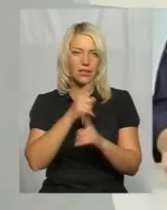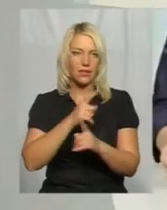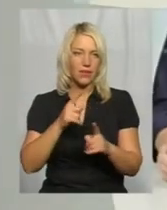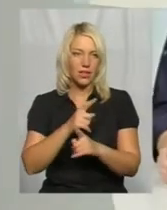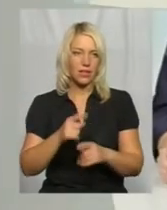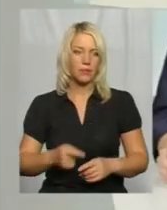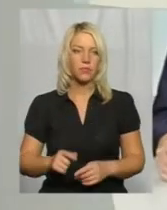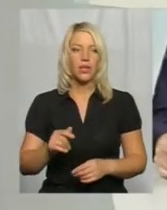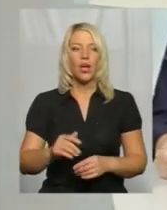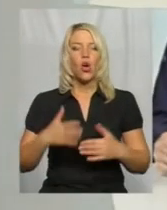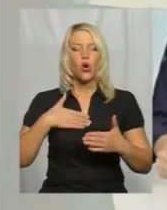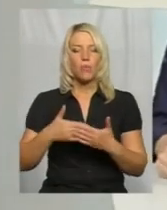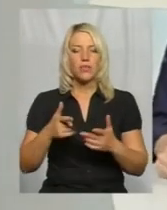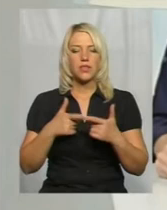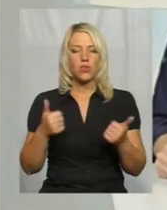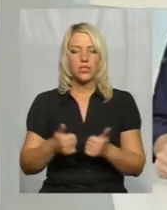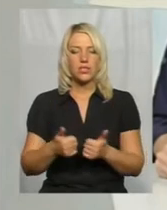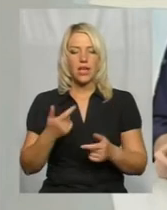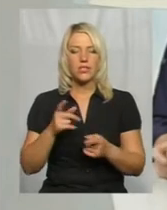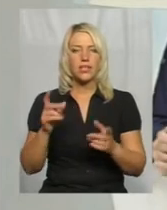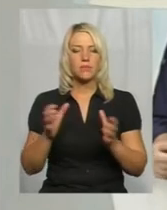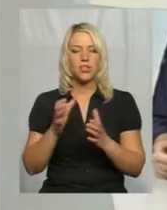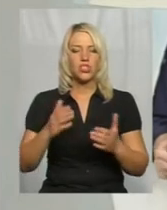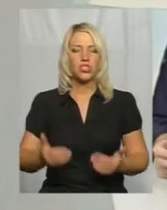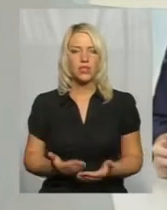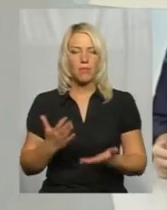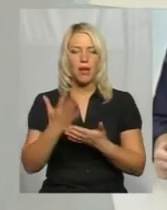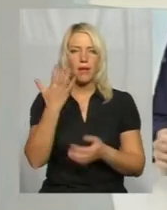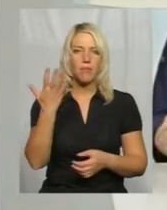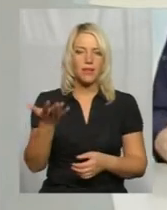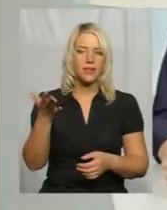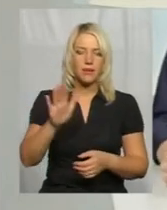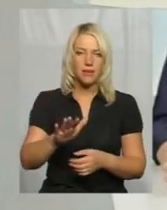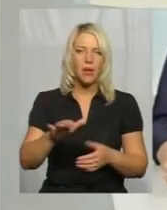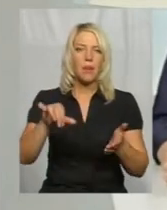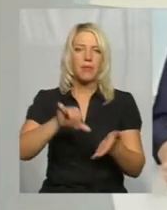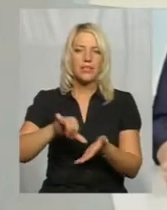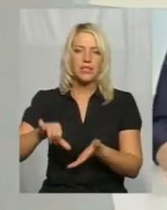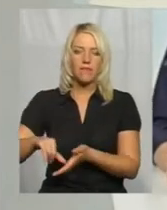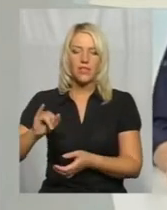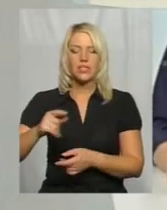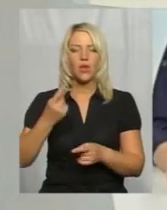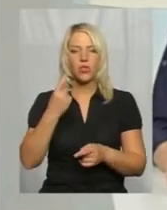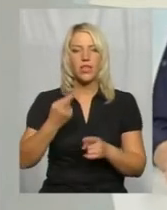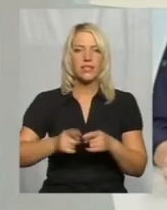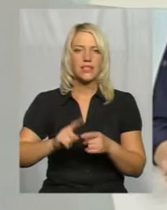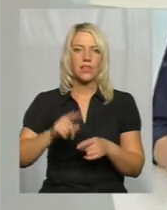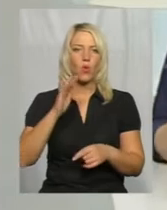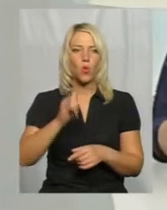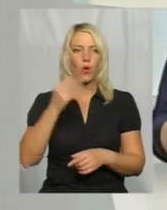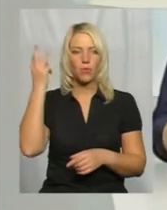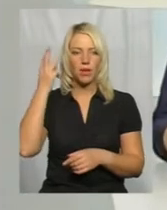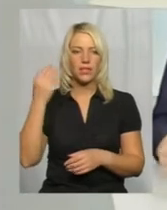організація «Збереже життя» має 5 представництв в Україні. Одна з них у Хмельницькому, як я вже згадувала. Пані Наталія, ви керуєте